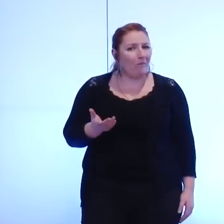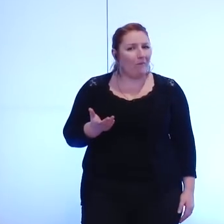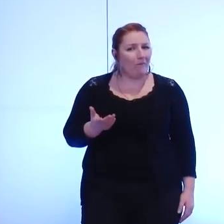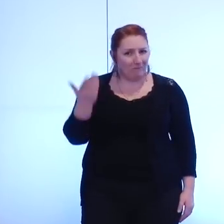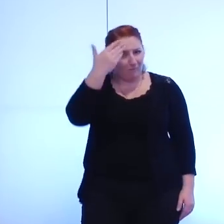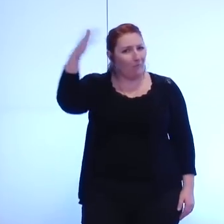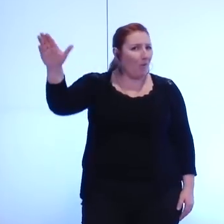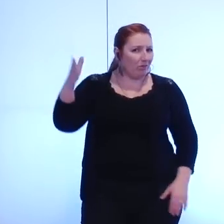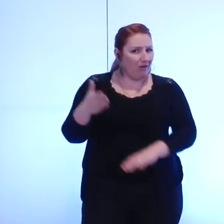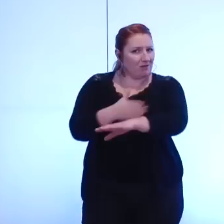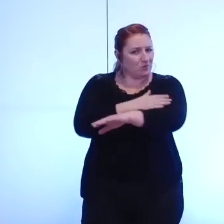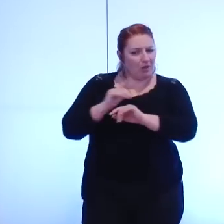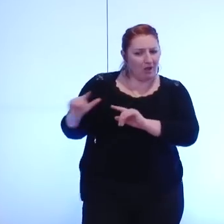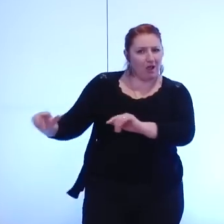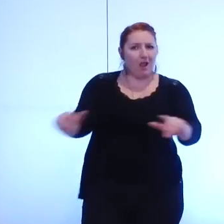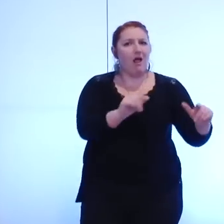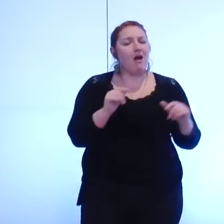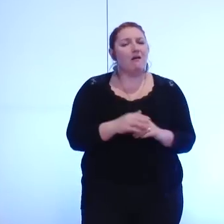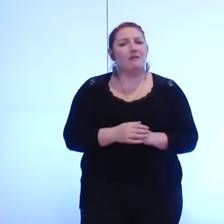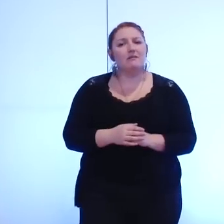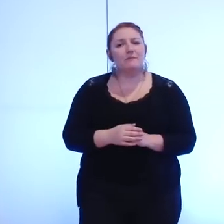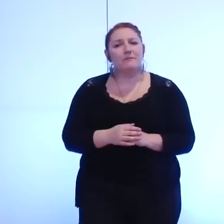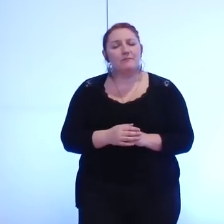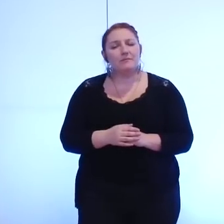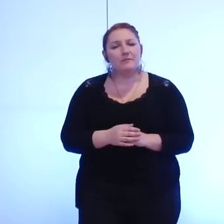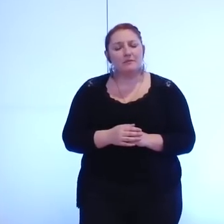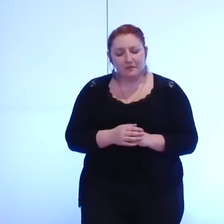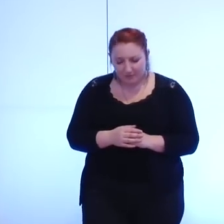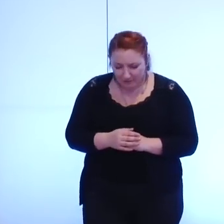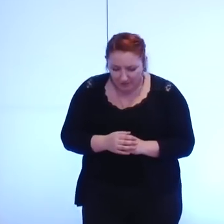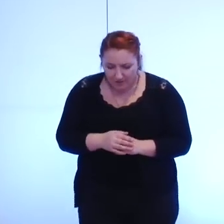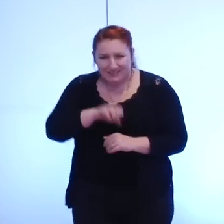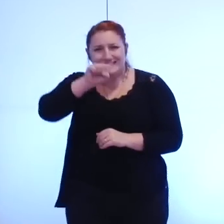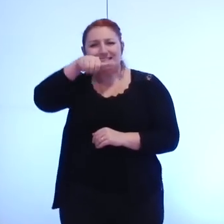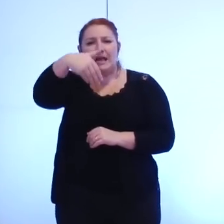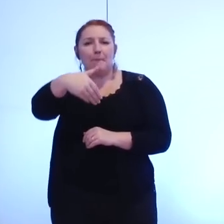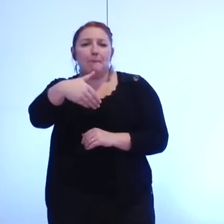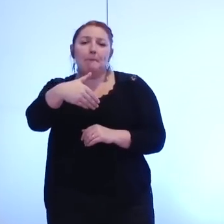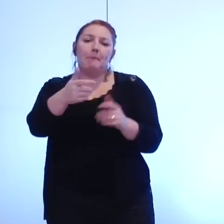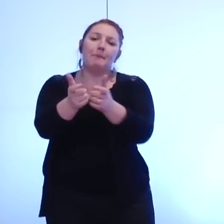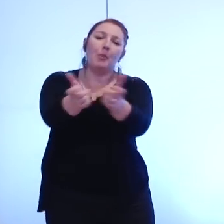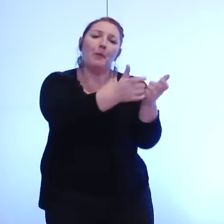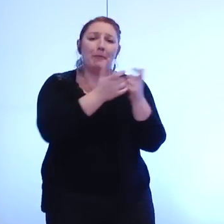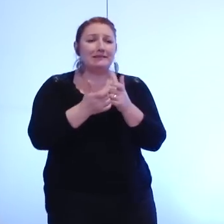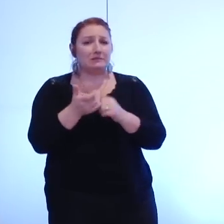ces entreprises de ces sociétés d'économie mixte et il y a notamment